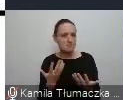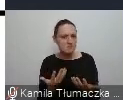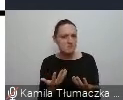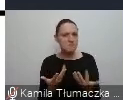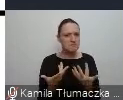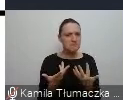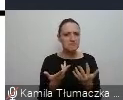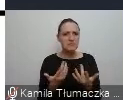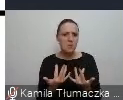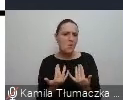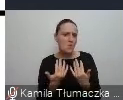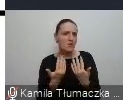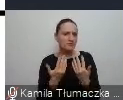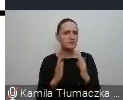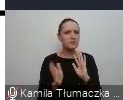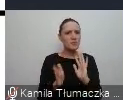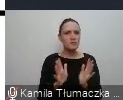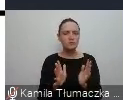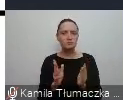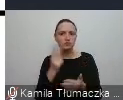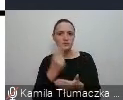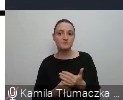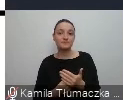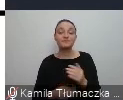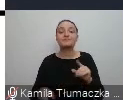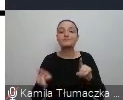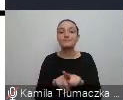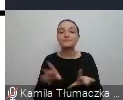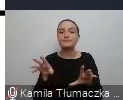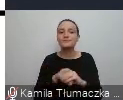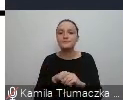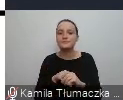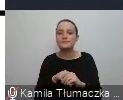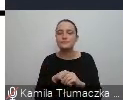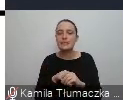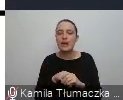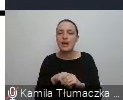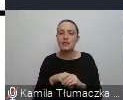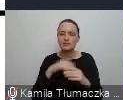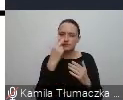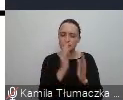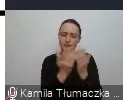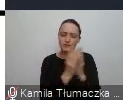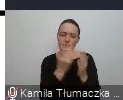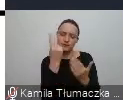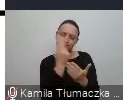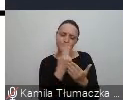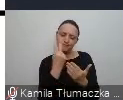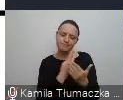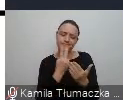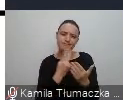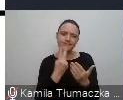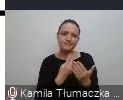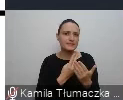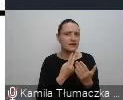dość przystępny dla wszystkich sposób. Jednocześnie czytając tę książkę też nie miałam na przykład